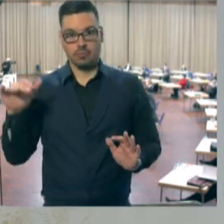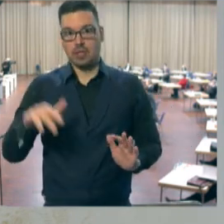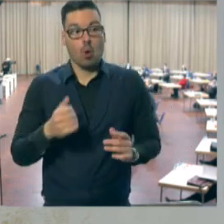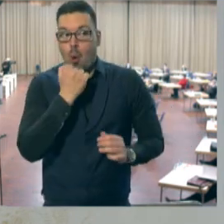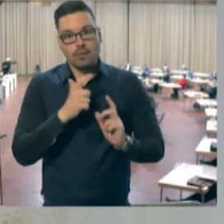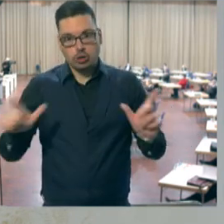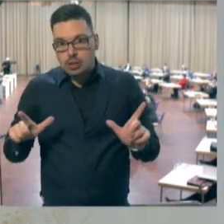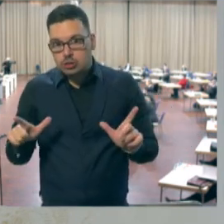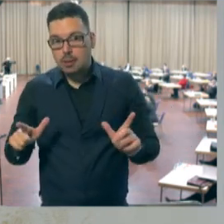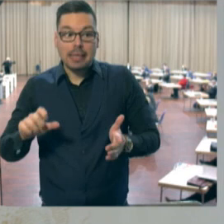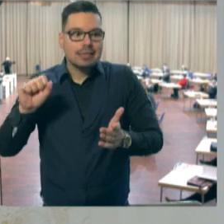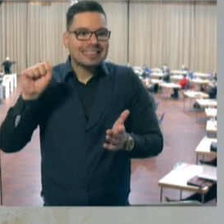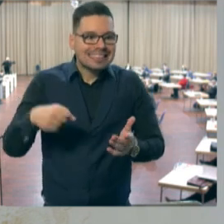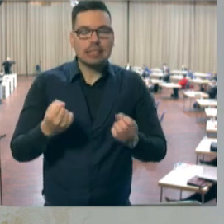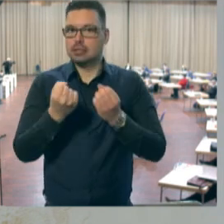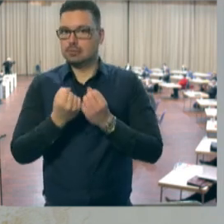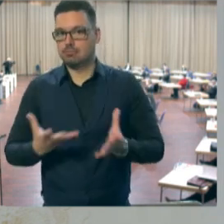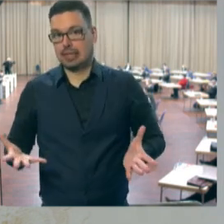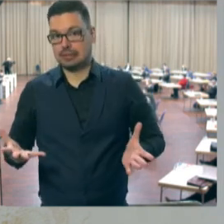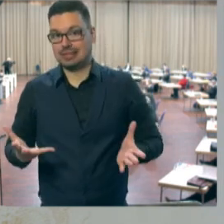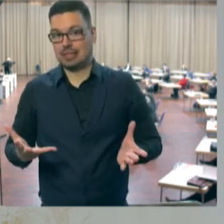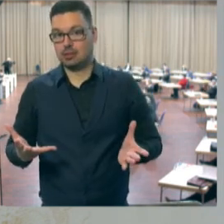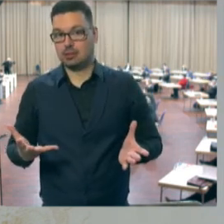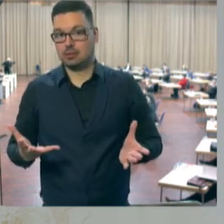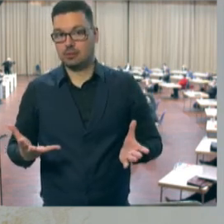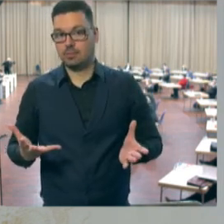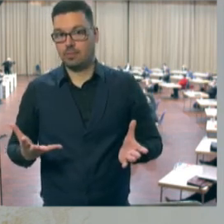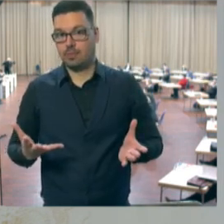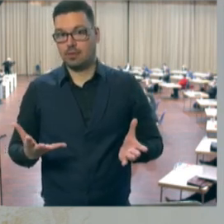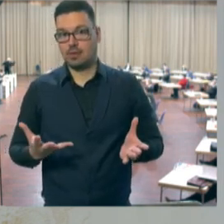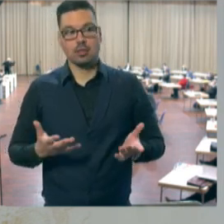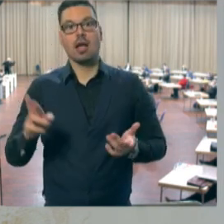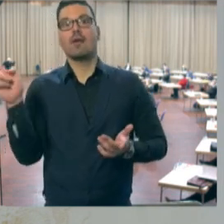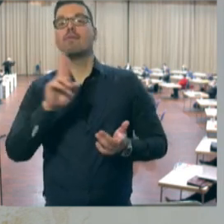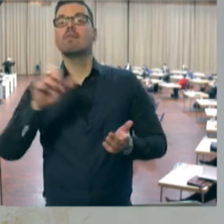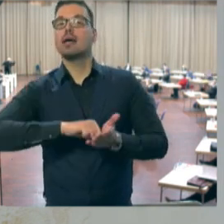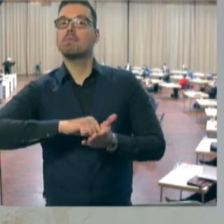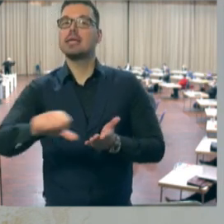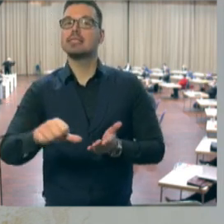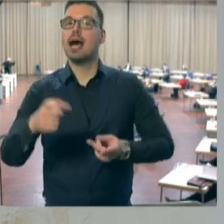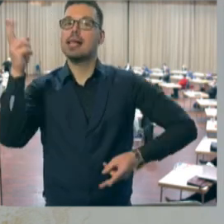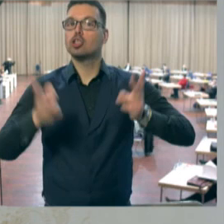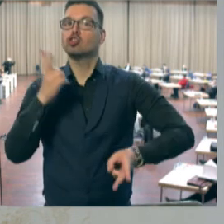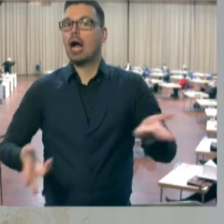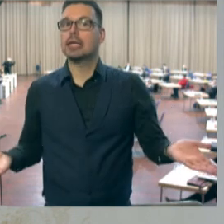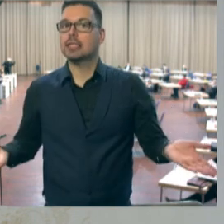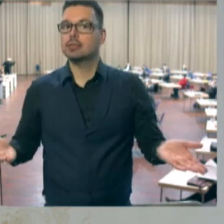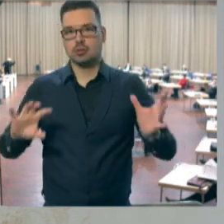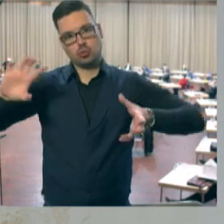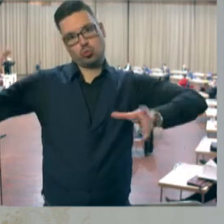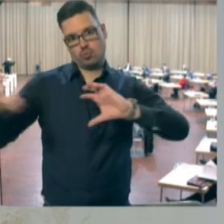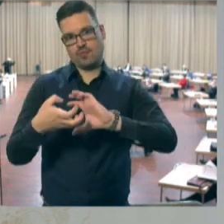eintritt, aber es kann passieren, das kann niemand voraussagen, wollen wir dann auch die Haftung außen vor lassen. Also ich fasse zusammen.